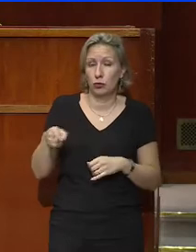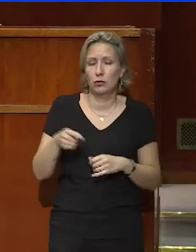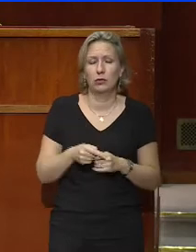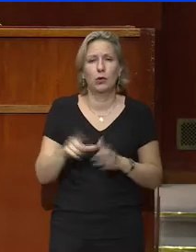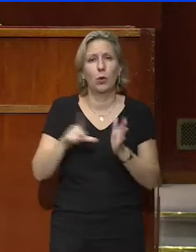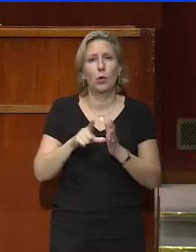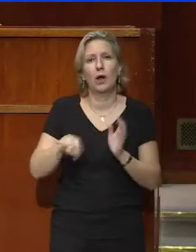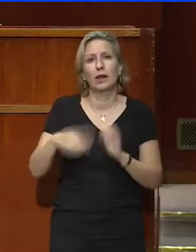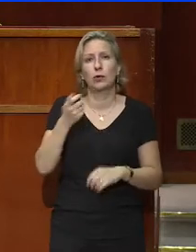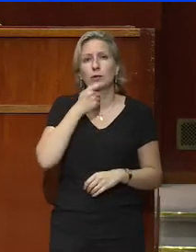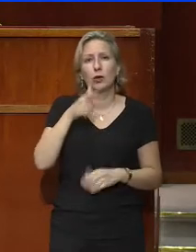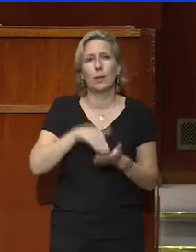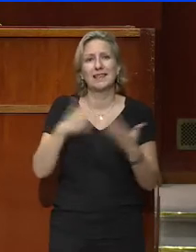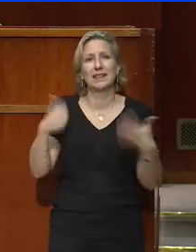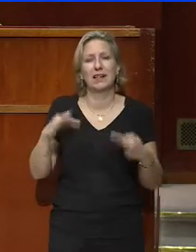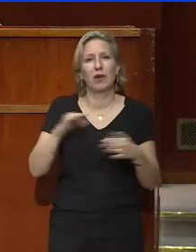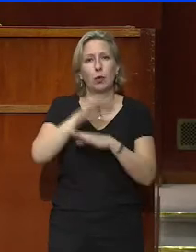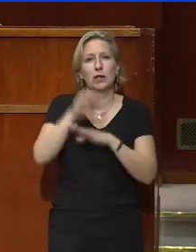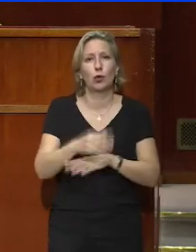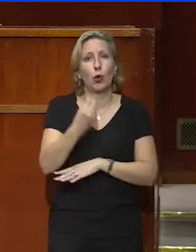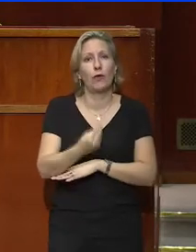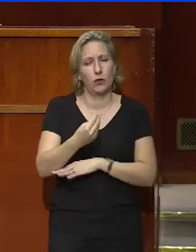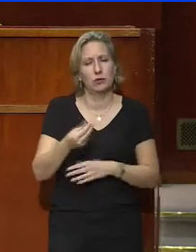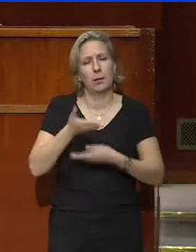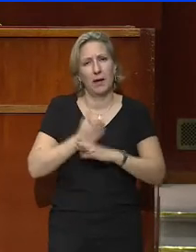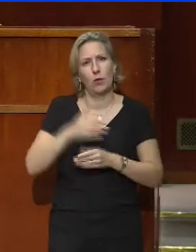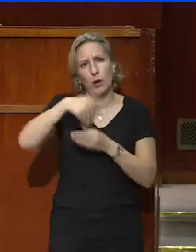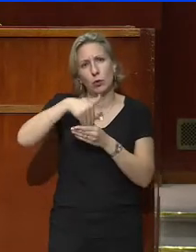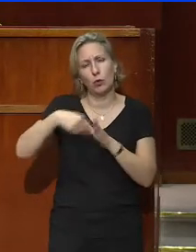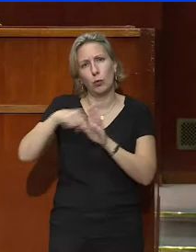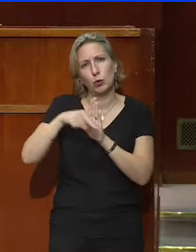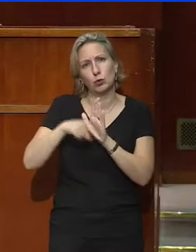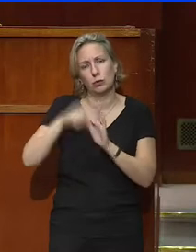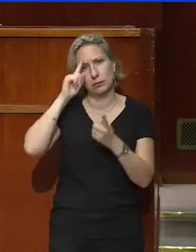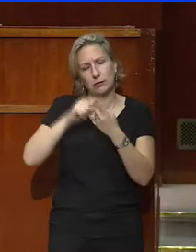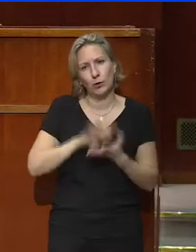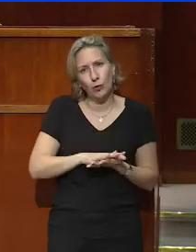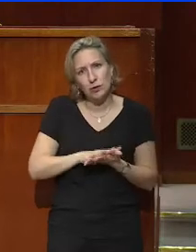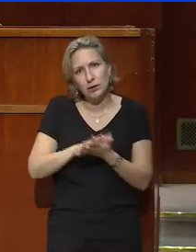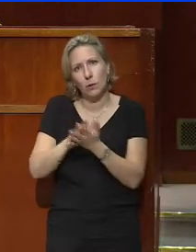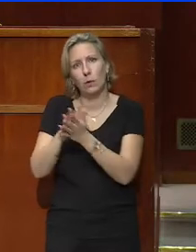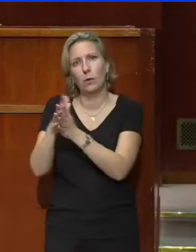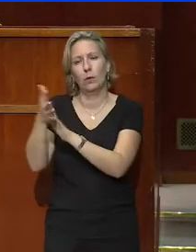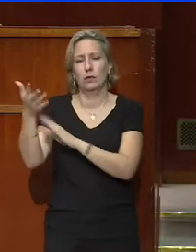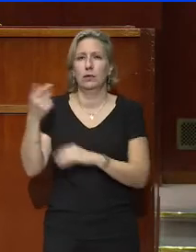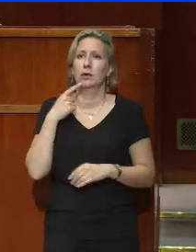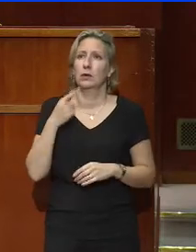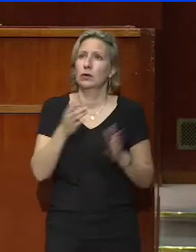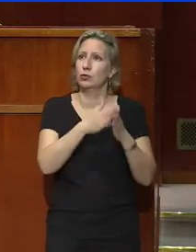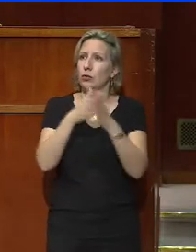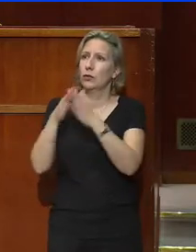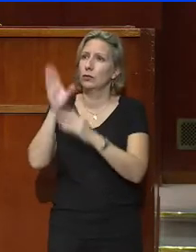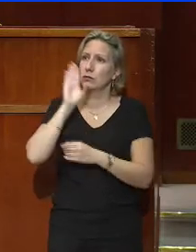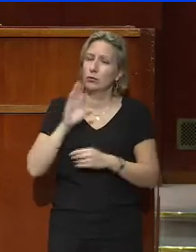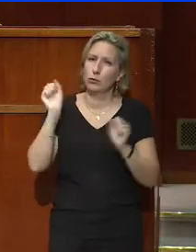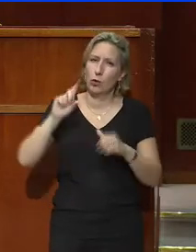2016 relative à la protection de l'enfant prévoit des mesures pour mieux préparer cette transition. Je voudrais, si vous en êtes d'accord, que votre Assemblée approfondisse cette